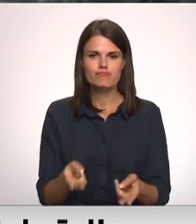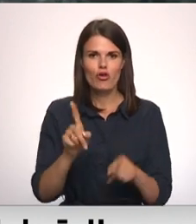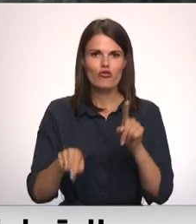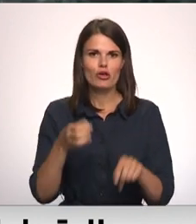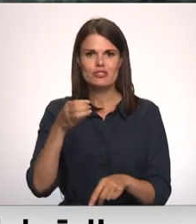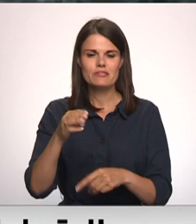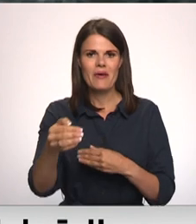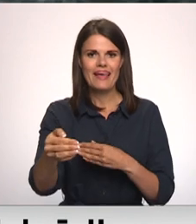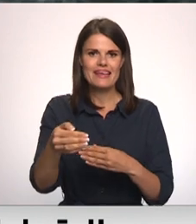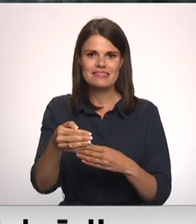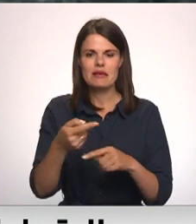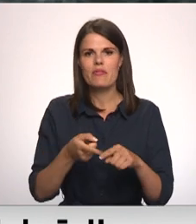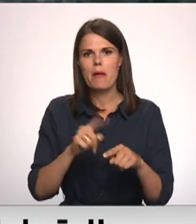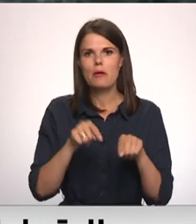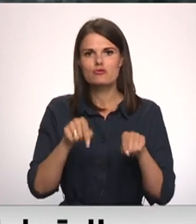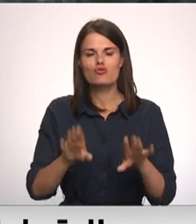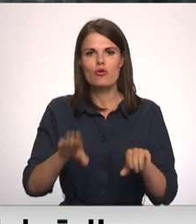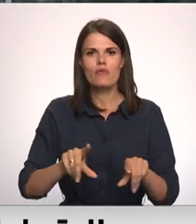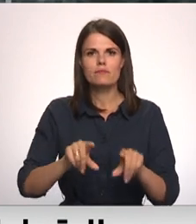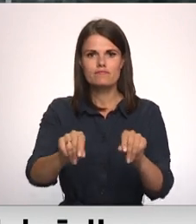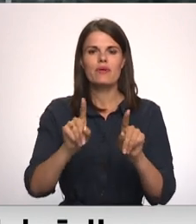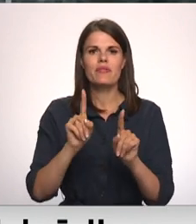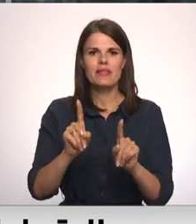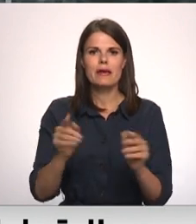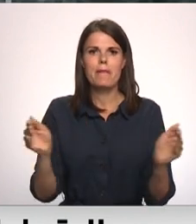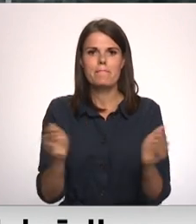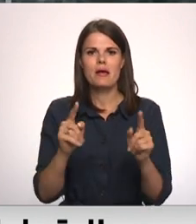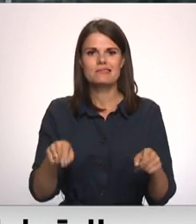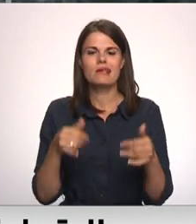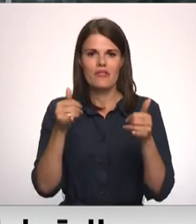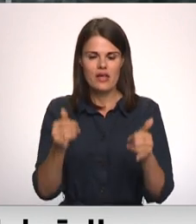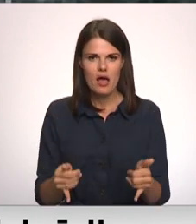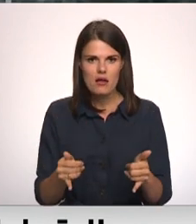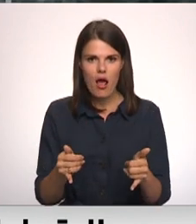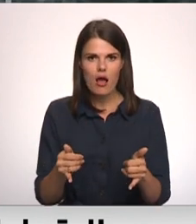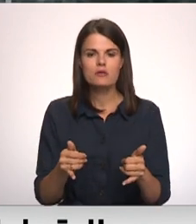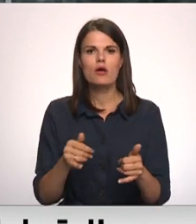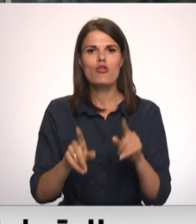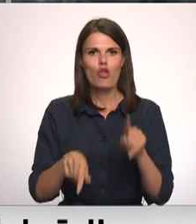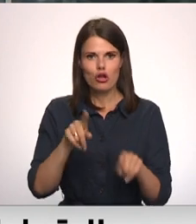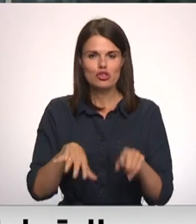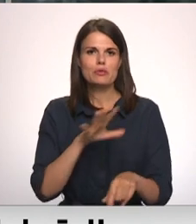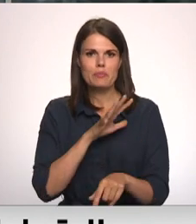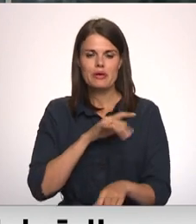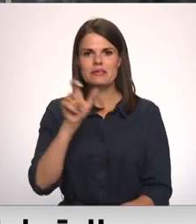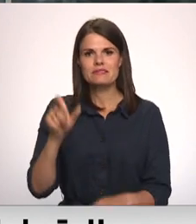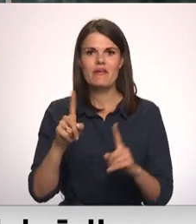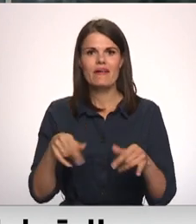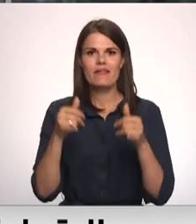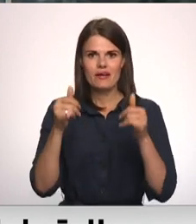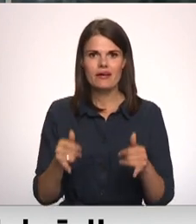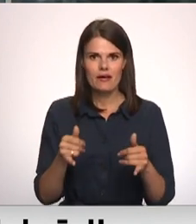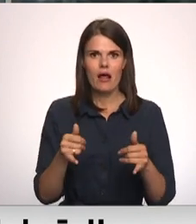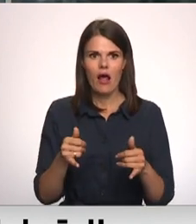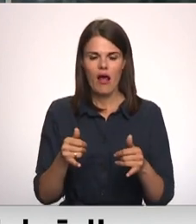centimetrus īsāka, tāpēc tajā var iekļūt tikai ar nelielu izmēru ratiņkrēsliem. Dažkārt esot gadījies, ka cilvēkiem ratiņkrēslā